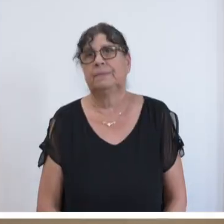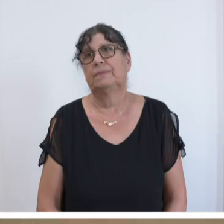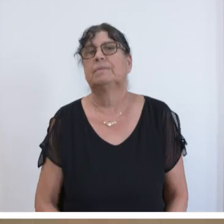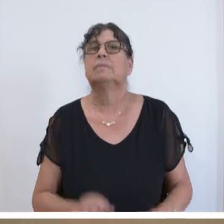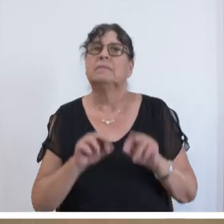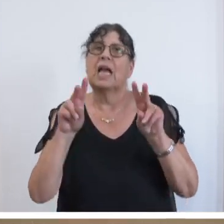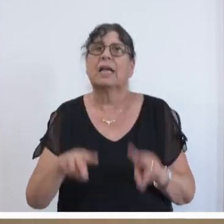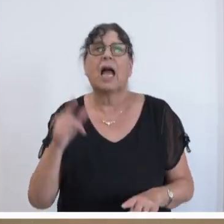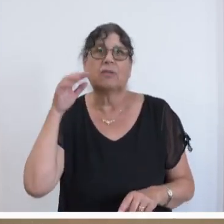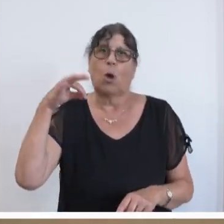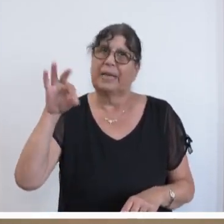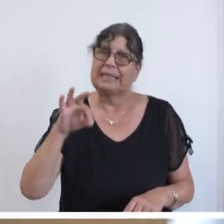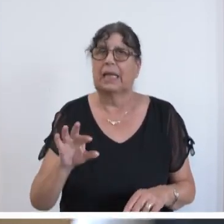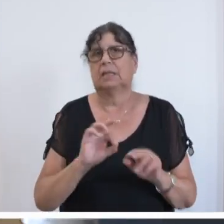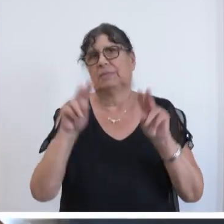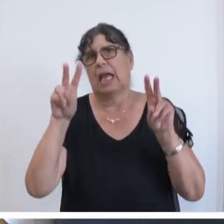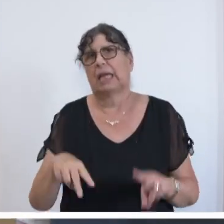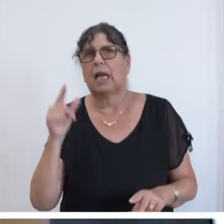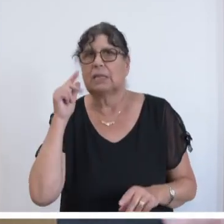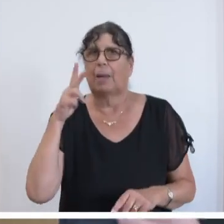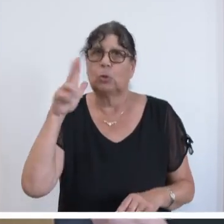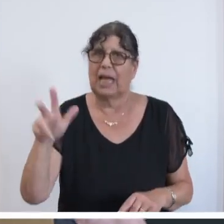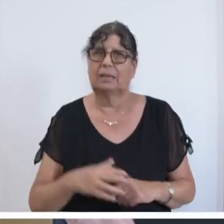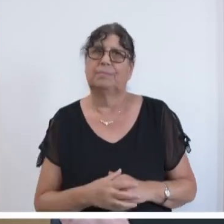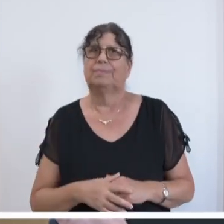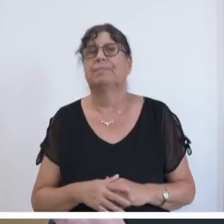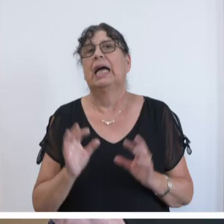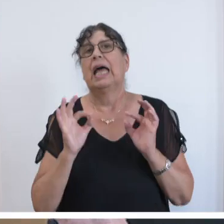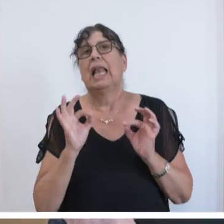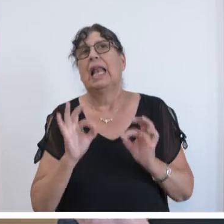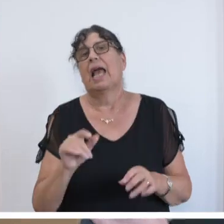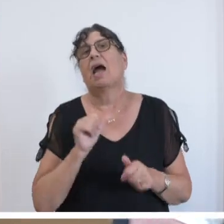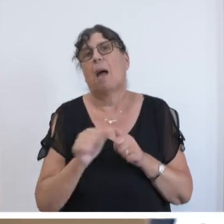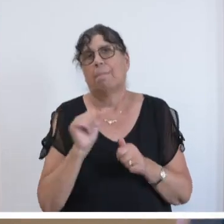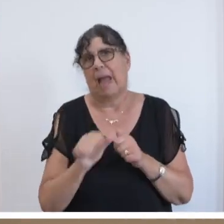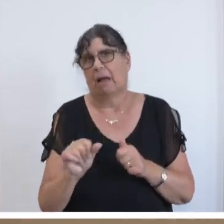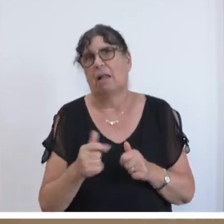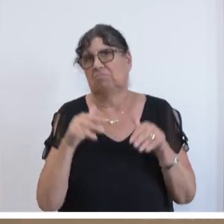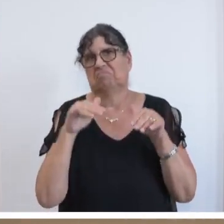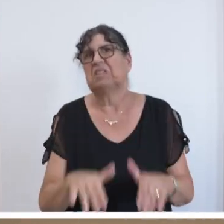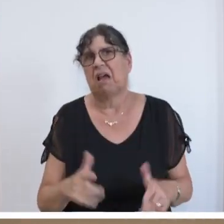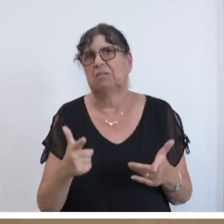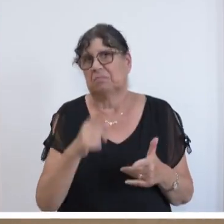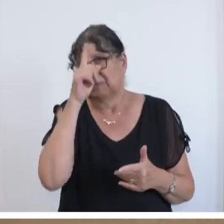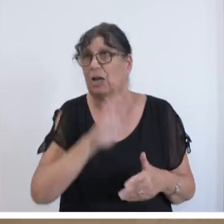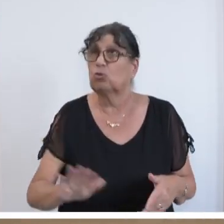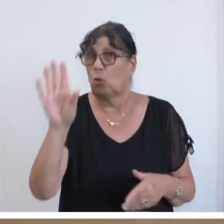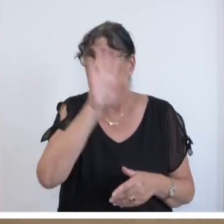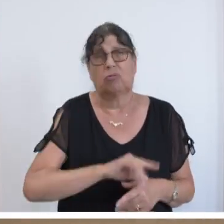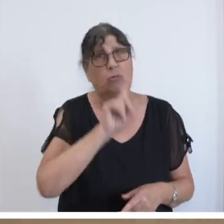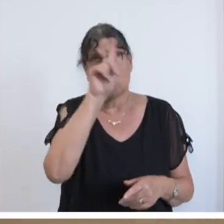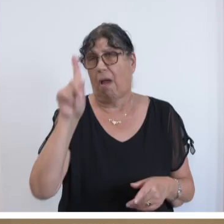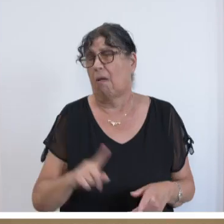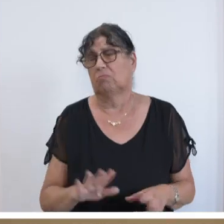Sehr geehrte Frau Präsidentin, meine sehr geehrten Damen und Herren, der Lehrermangel ist auf dem Vormarsch in Deutschland generell teils